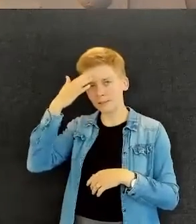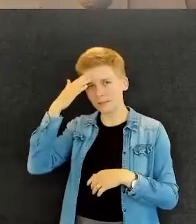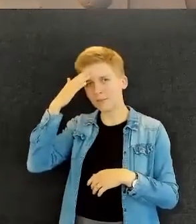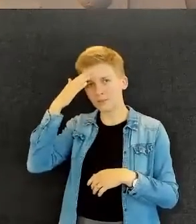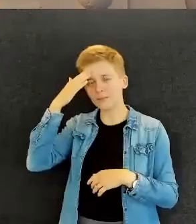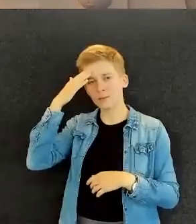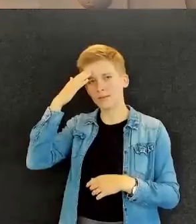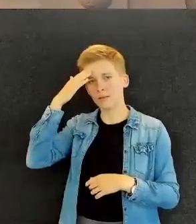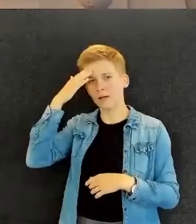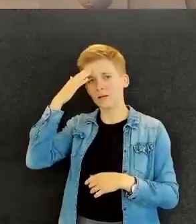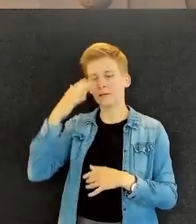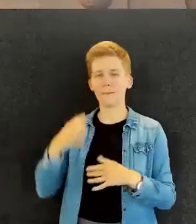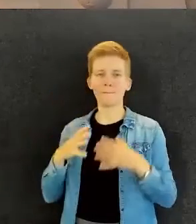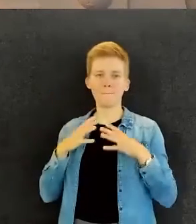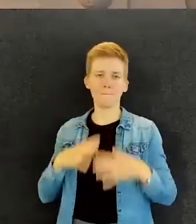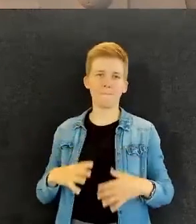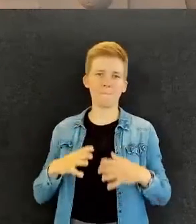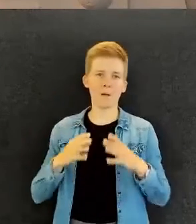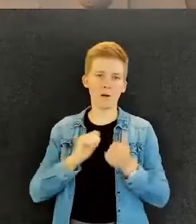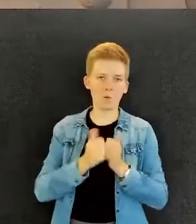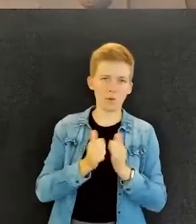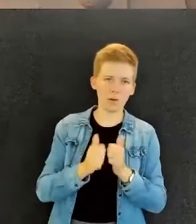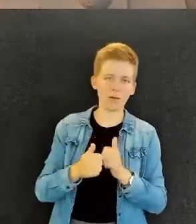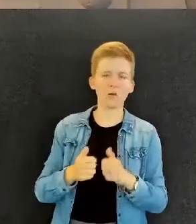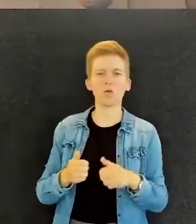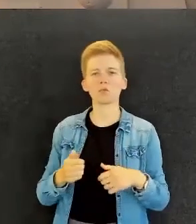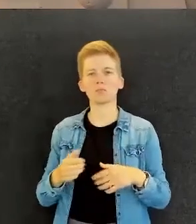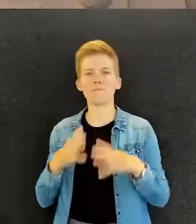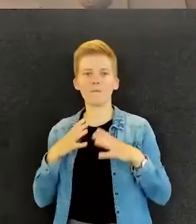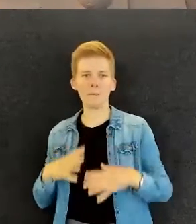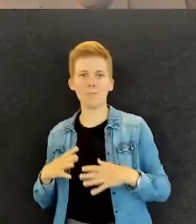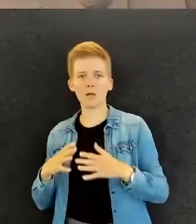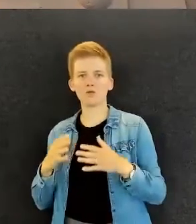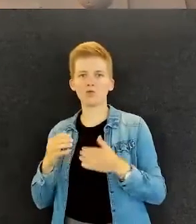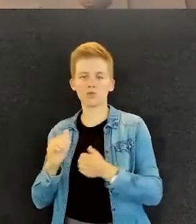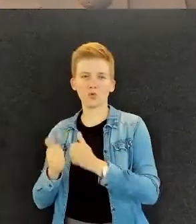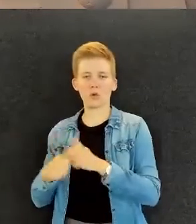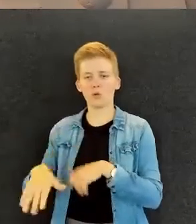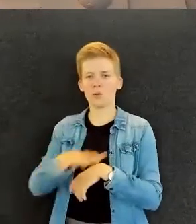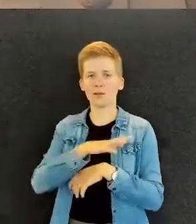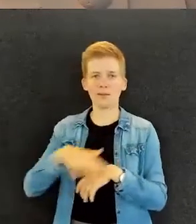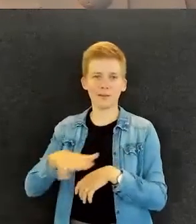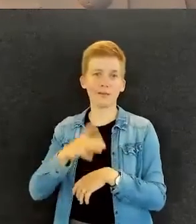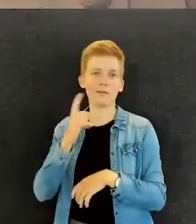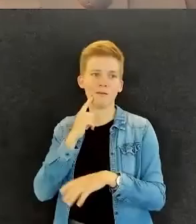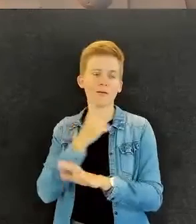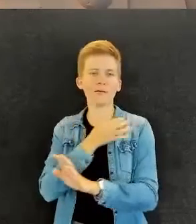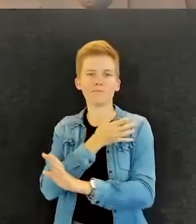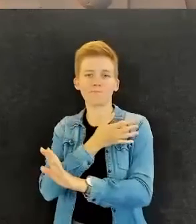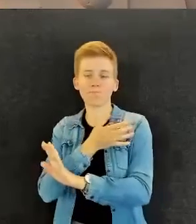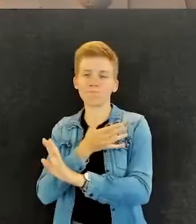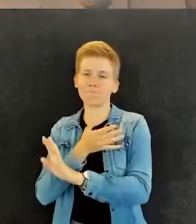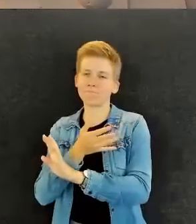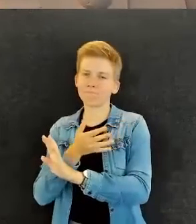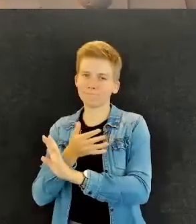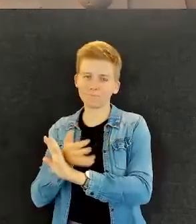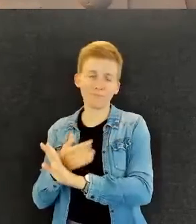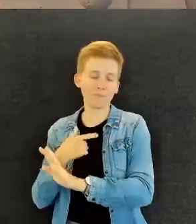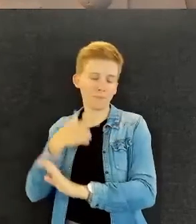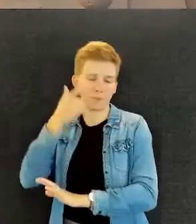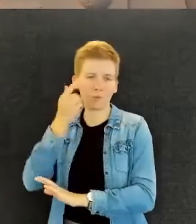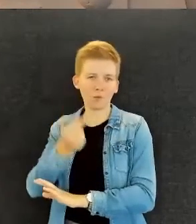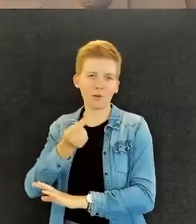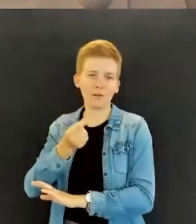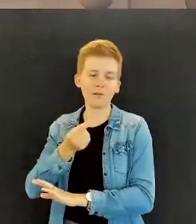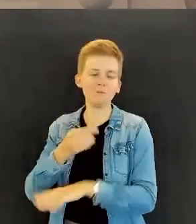para- ja vammaisurheilun kentillä aina varmaankin olemassa niin pitkään kuin tämä on ollut organisoitunutta